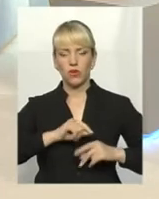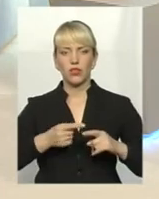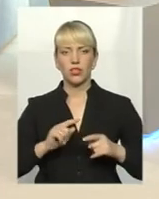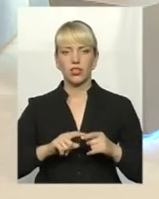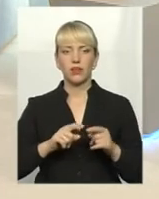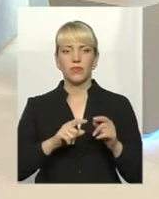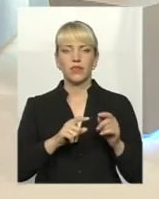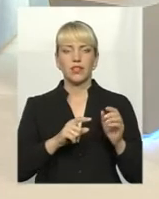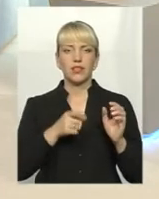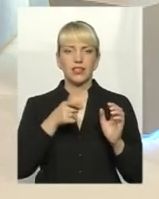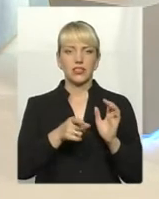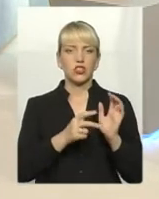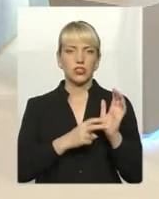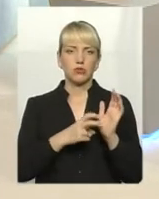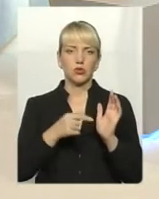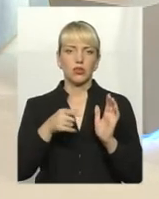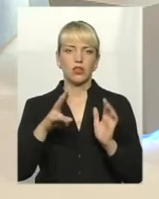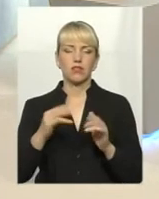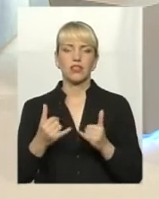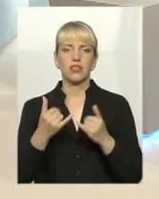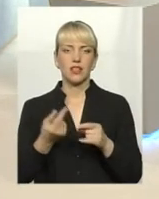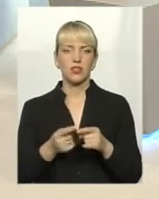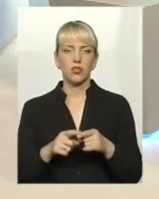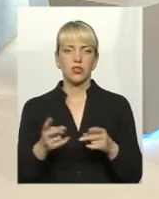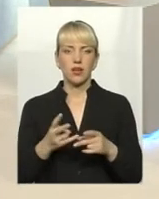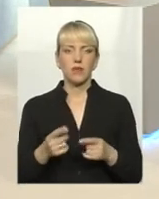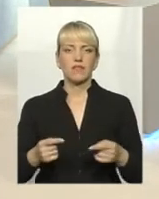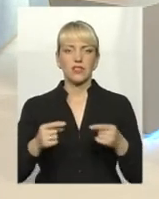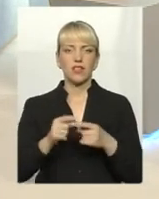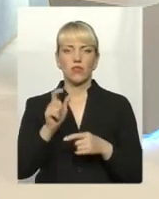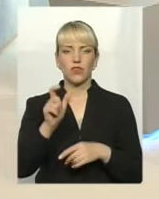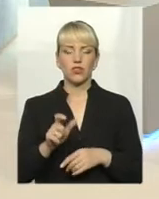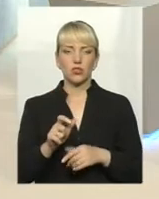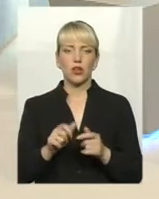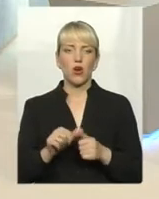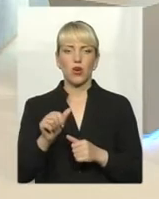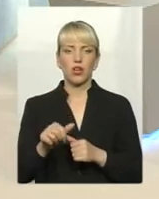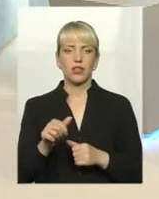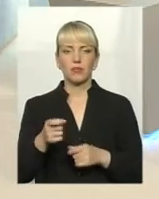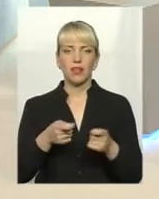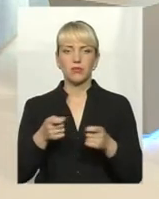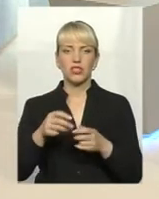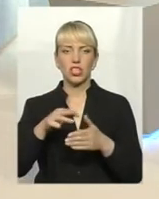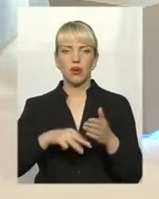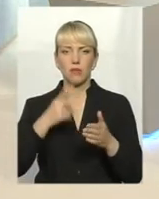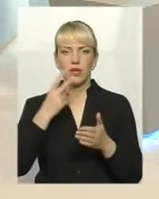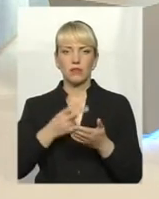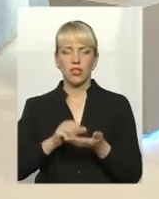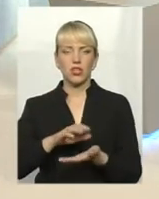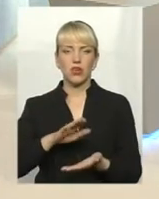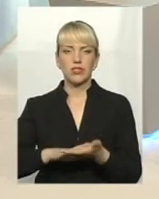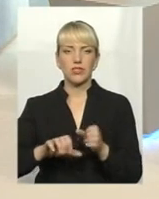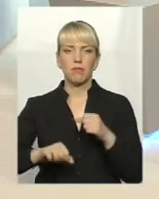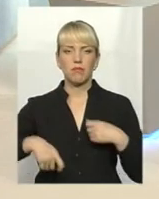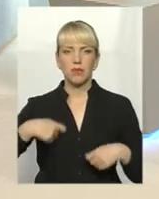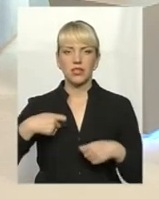до 1700 гривень. Але для цього спочатку потрібно встановити особу. Крім адміністративного штрафу, передбачено нарахування збитків